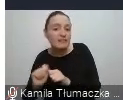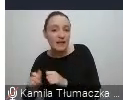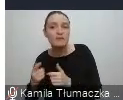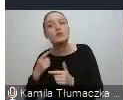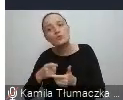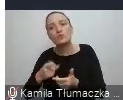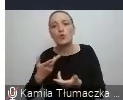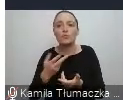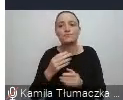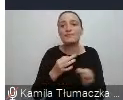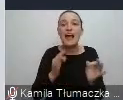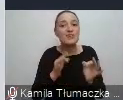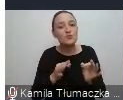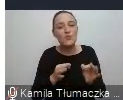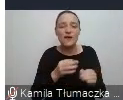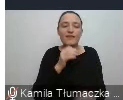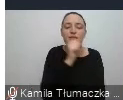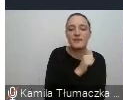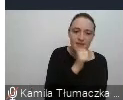ją taką aktualną inaczej.